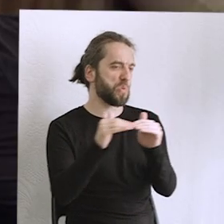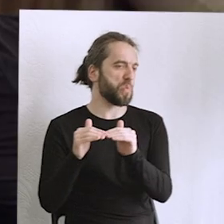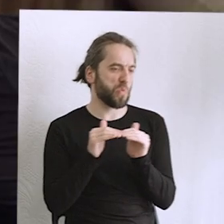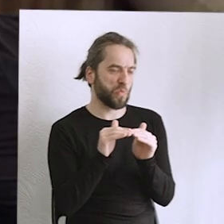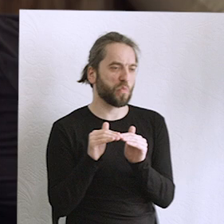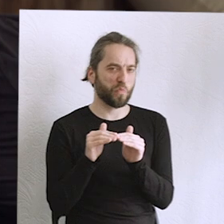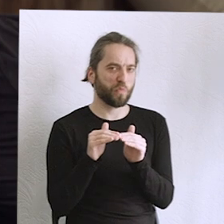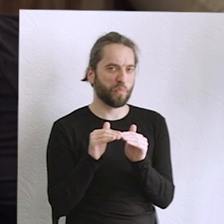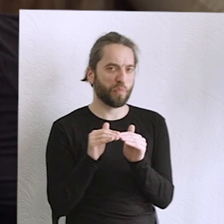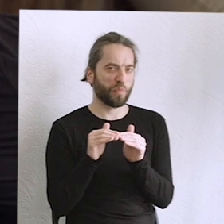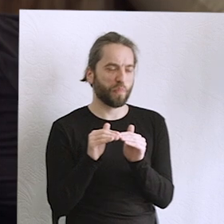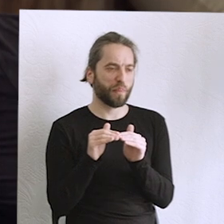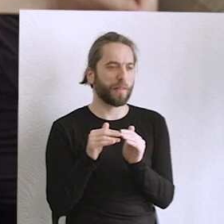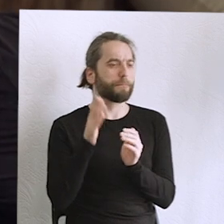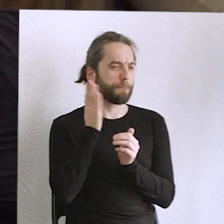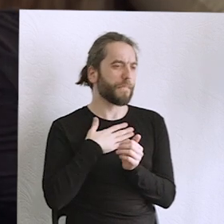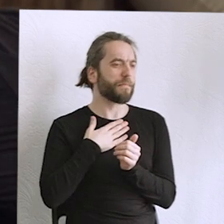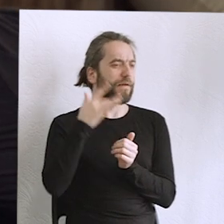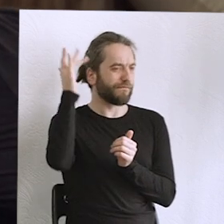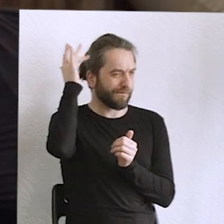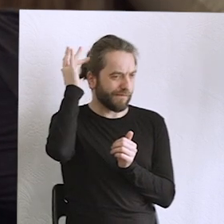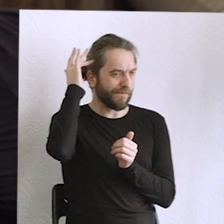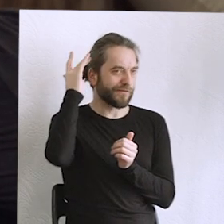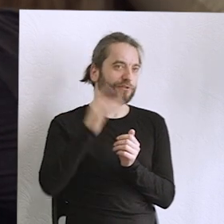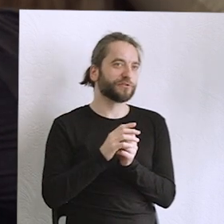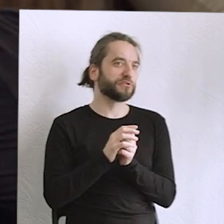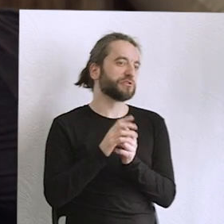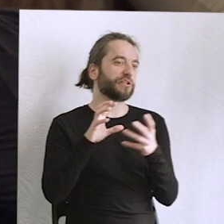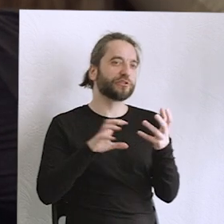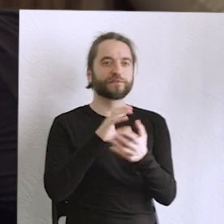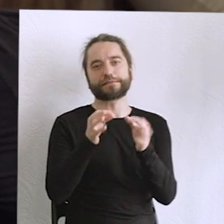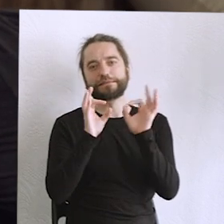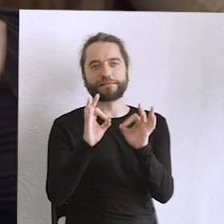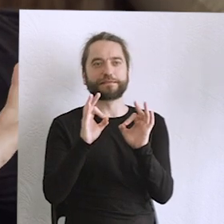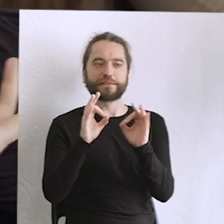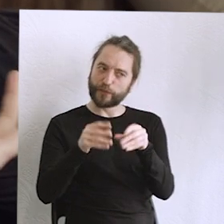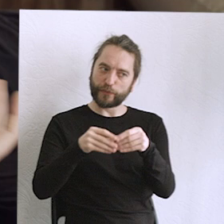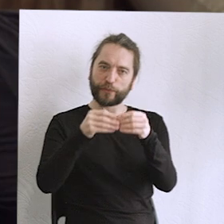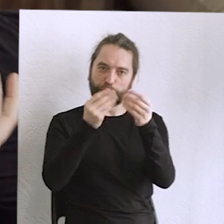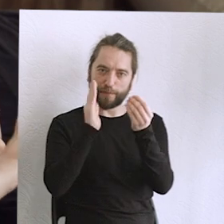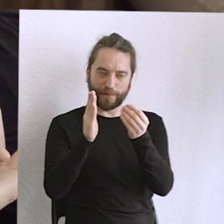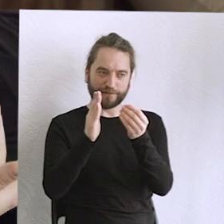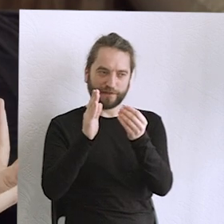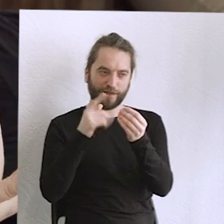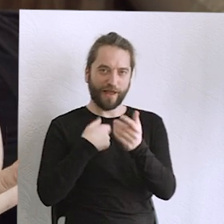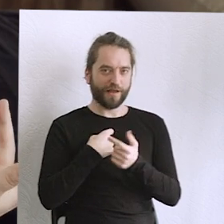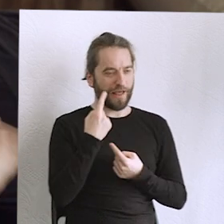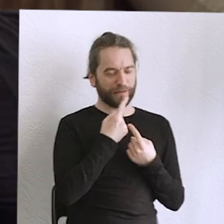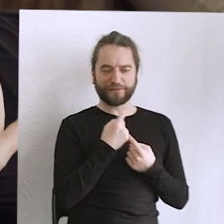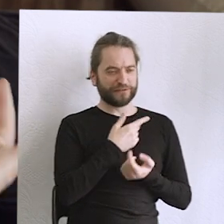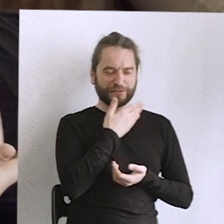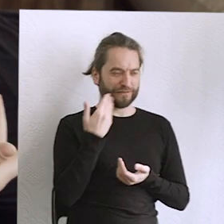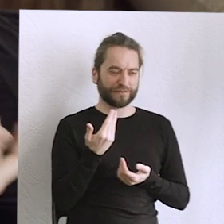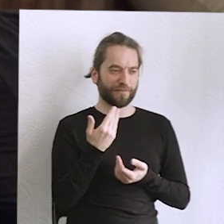tak chyba wmuszone w głowę, że historia jest linearna i będzie postęp, a jakby wszystko wskazuje na to, że nie ma i że